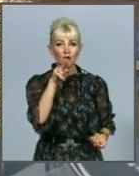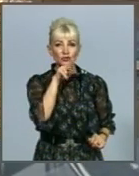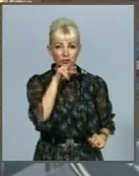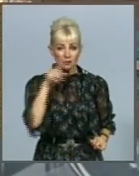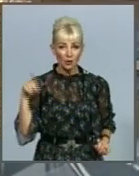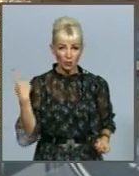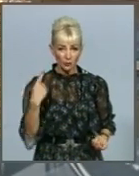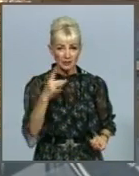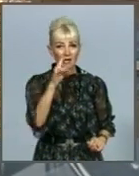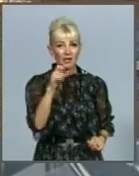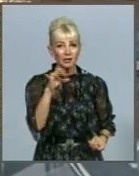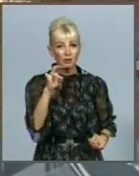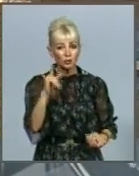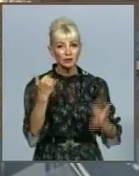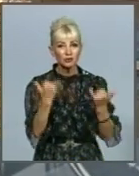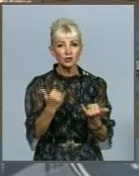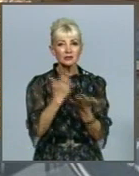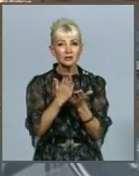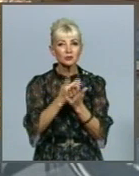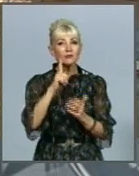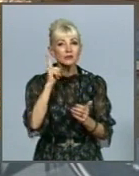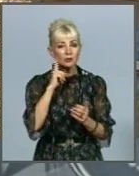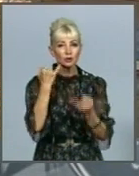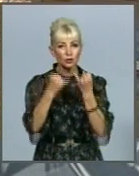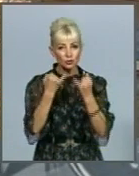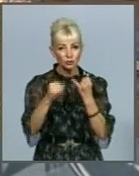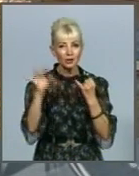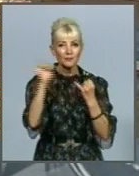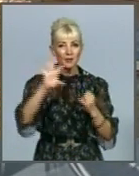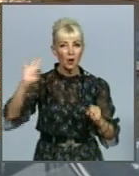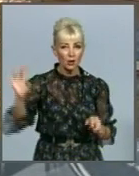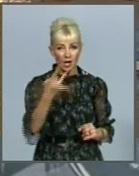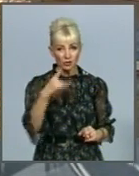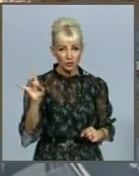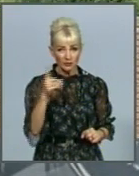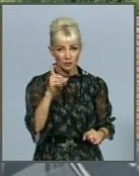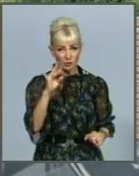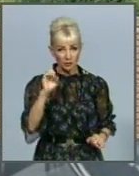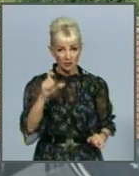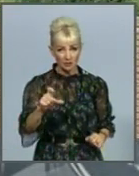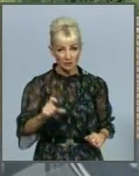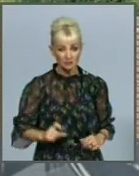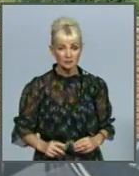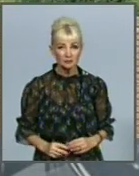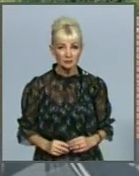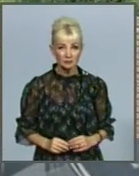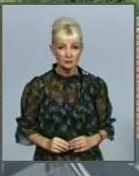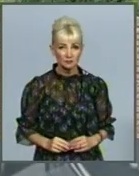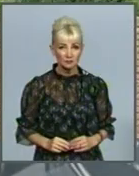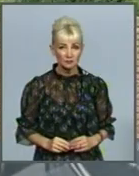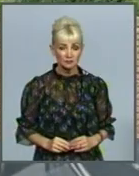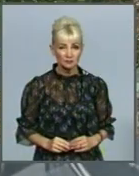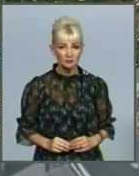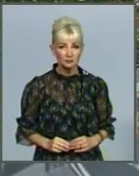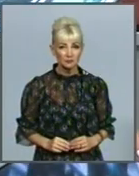області. Регіони наразі знаходяться у зеленій, жовтій та помаранчевій зонах. Марія Соловйова, Євген Кличко, Харківські